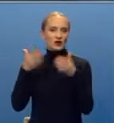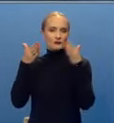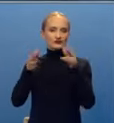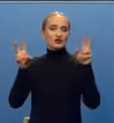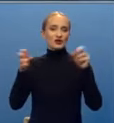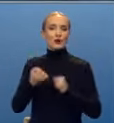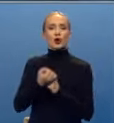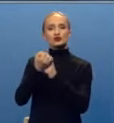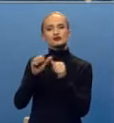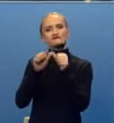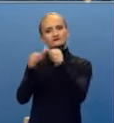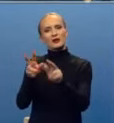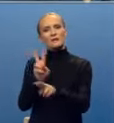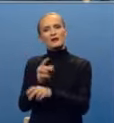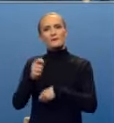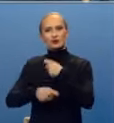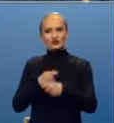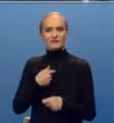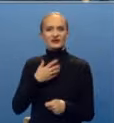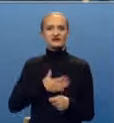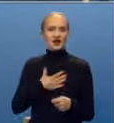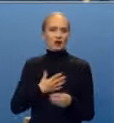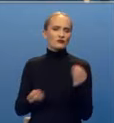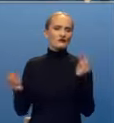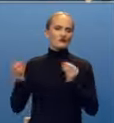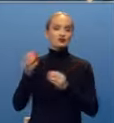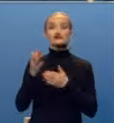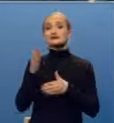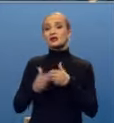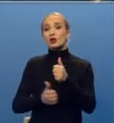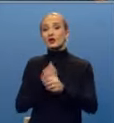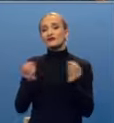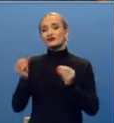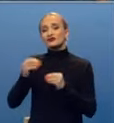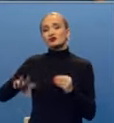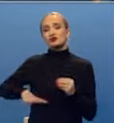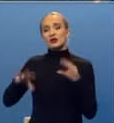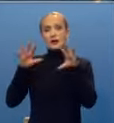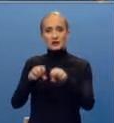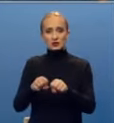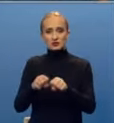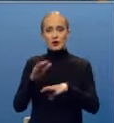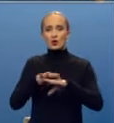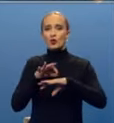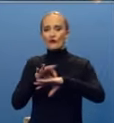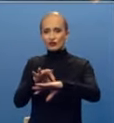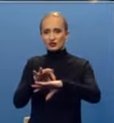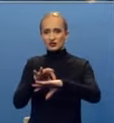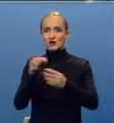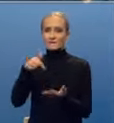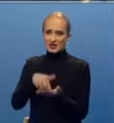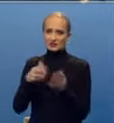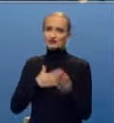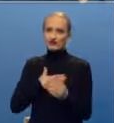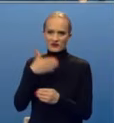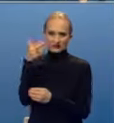temi održivost poslovanja. Drago me da sve više u posljednjim godinama sve više i više žena preuzima i rukovodeće mjesta